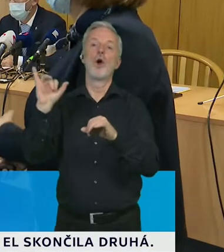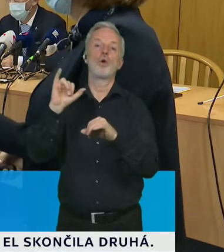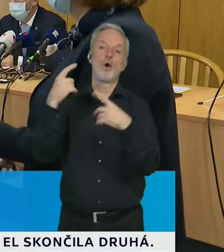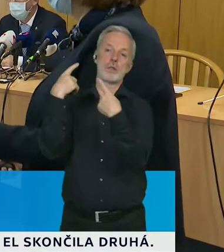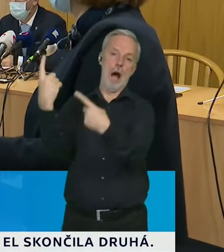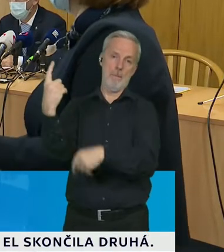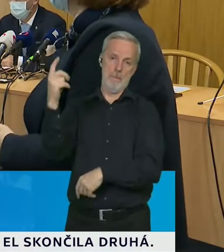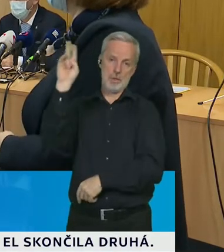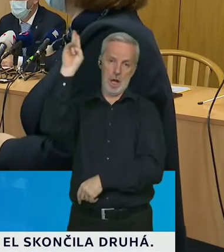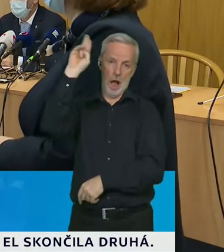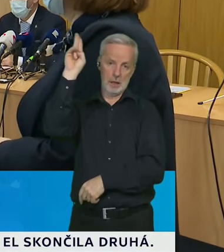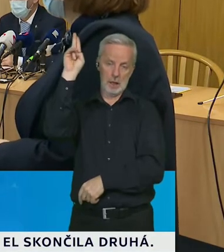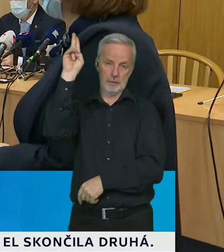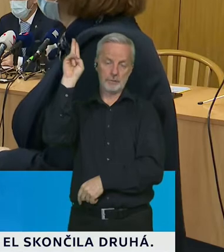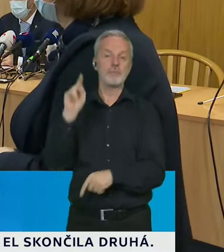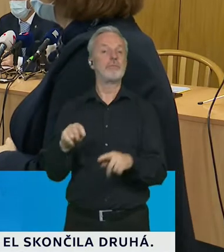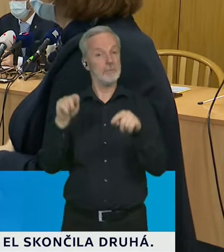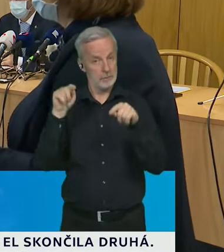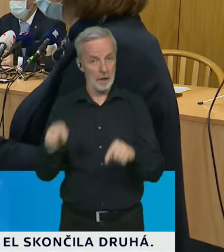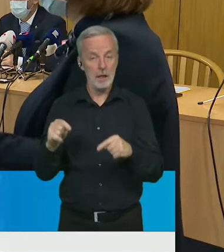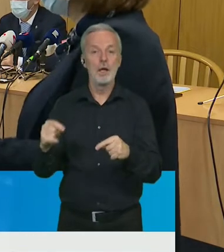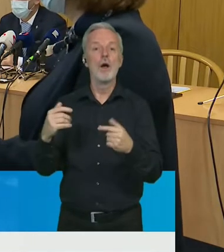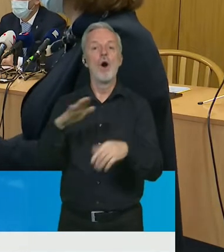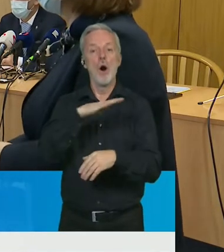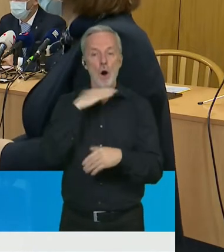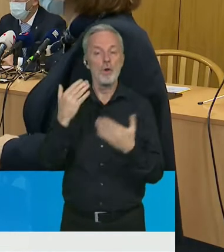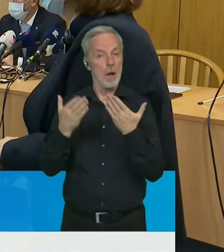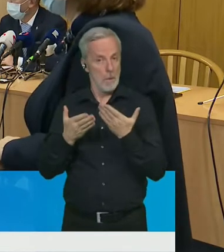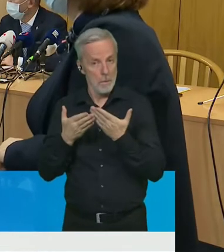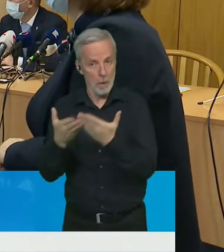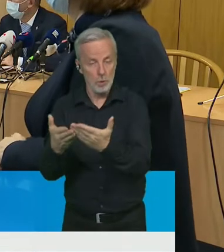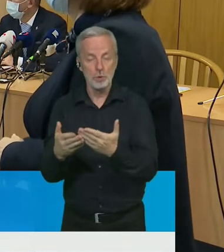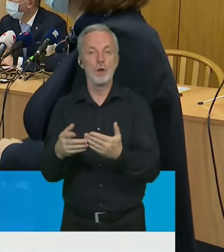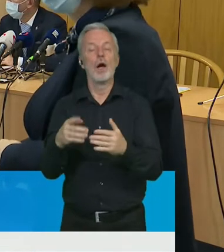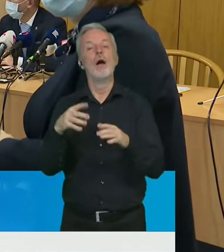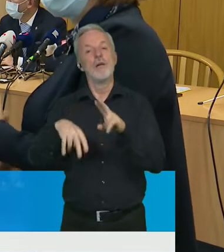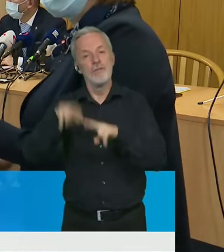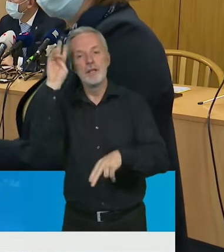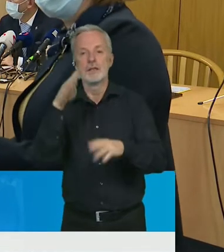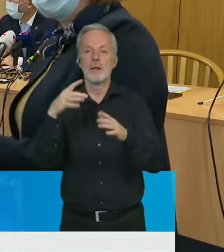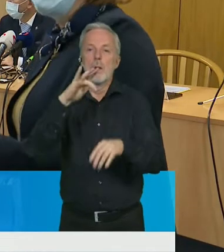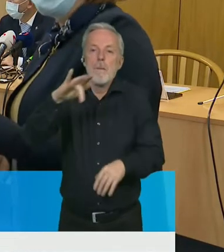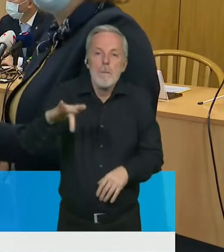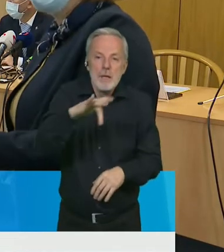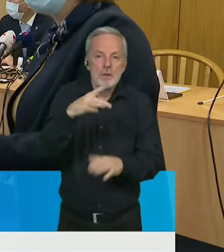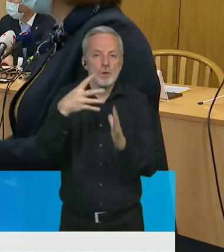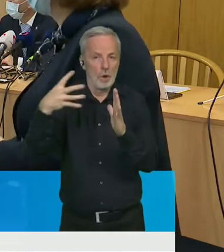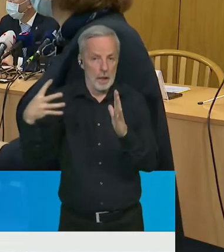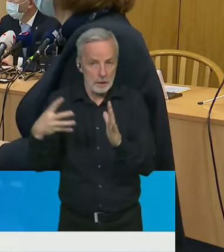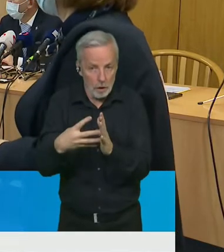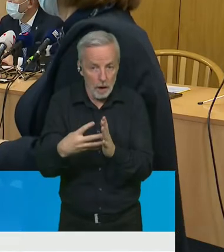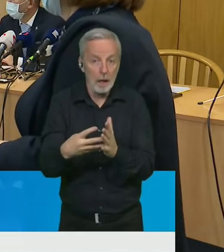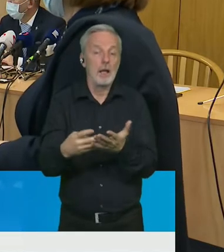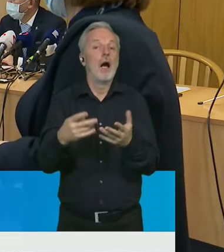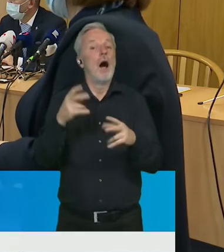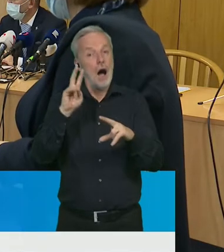velmi výrazně vlastně zvyšují tu dostupnost z těch antigeních odběrových center a tím pádem možnost nechat se